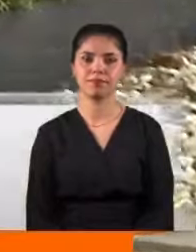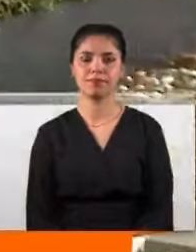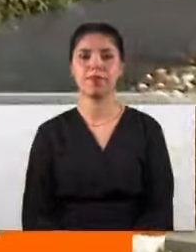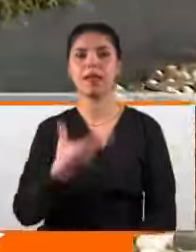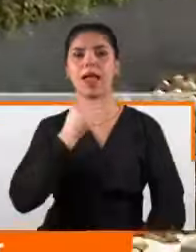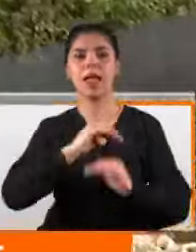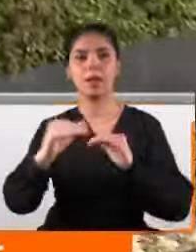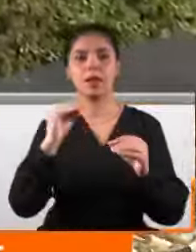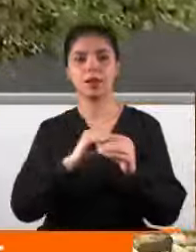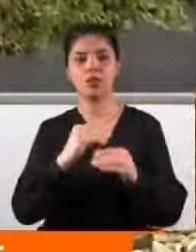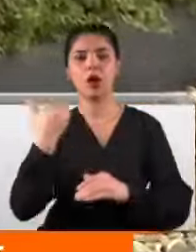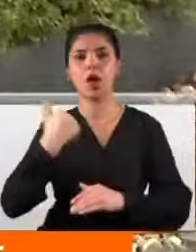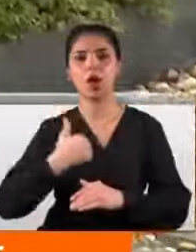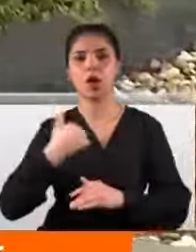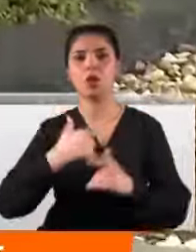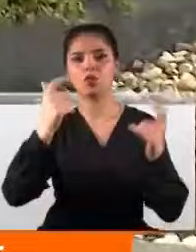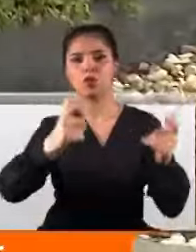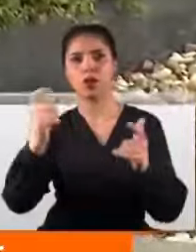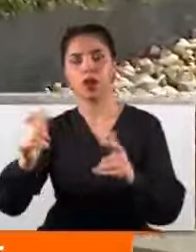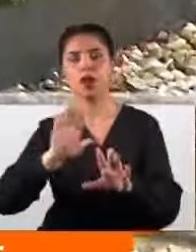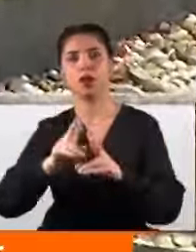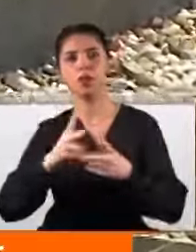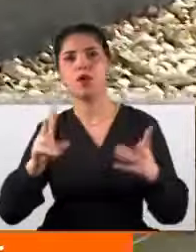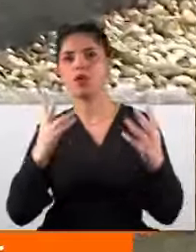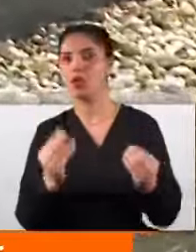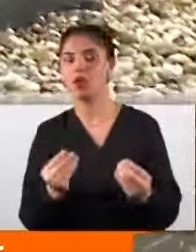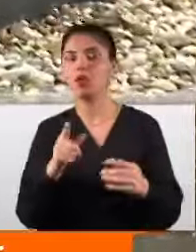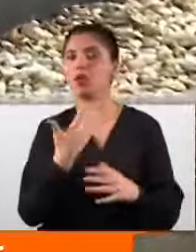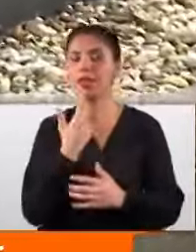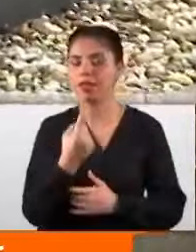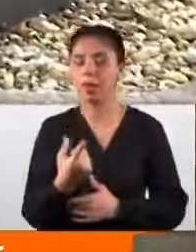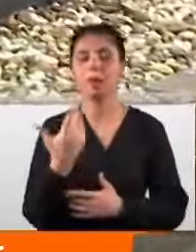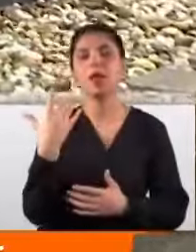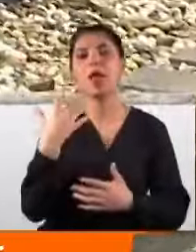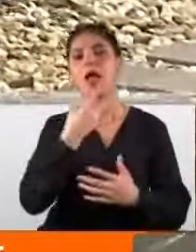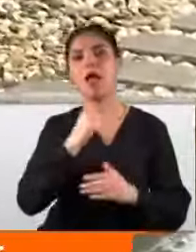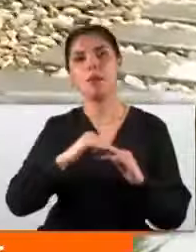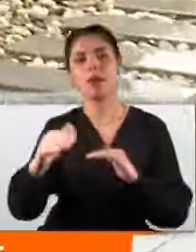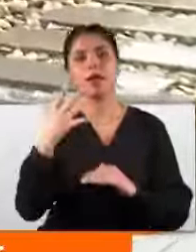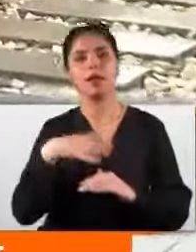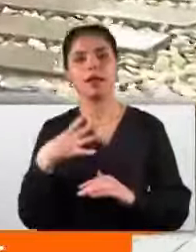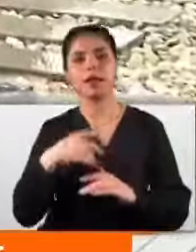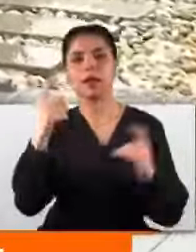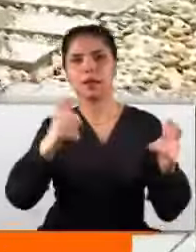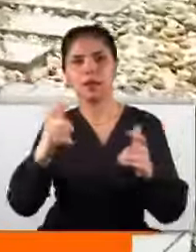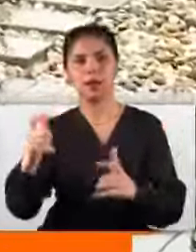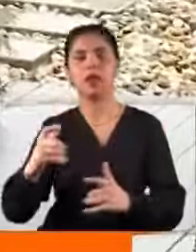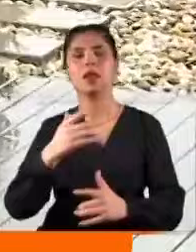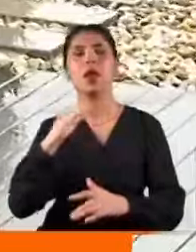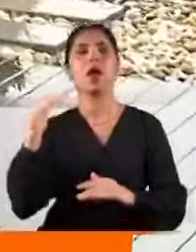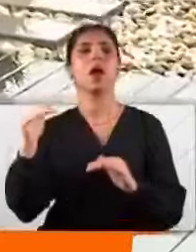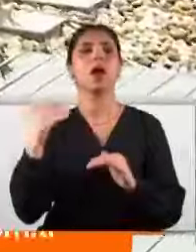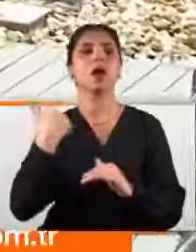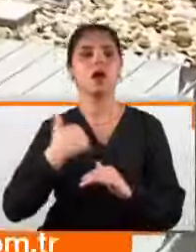Emekliler için kamu kurumlarının testlerinin kapıları da açılacak. Yani emekliler istedikleri bölgelerdeki kamu testlerinde hem konaklama